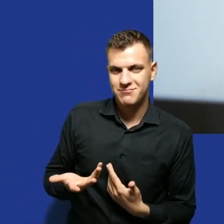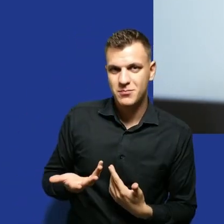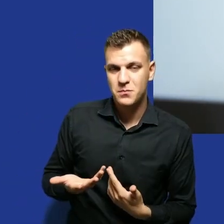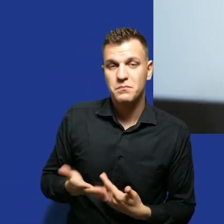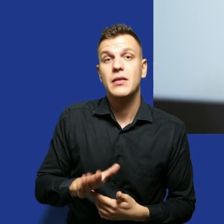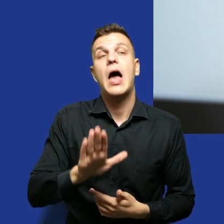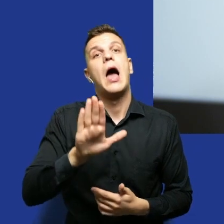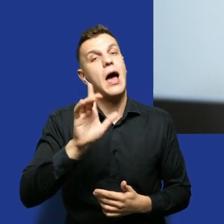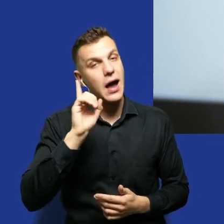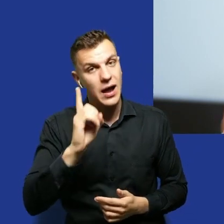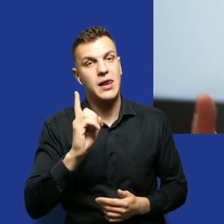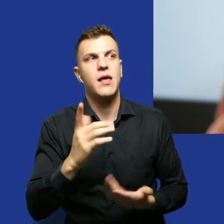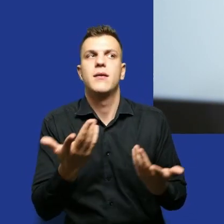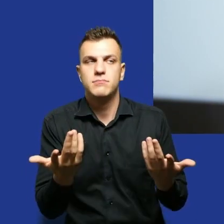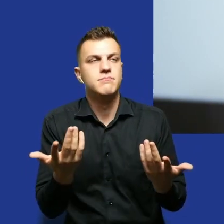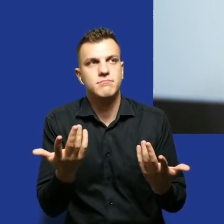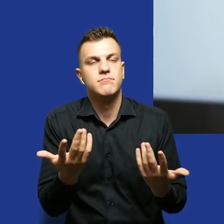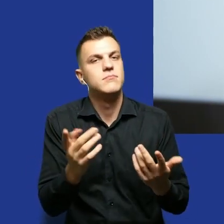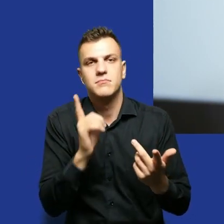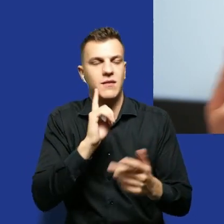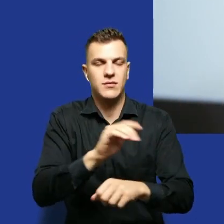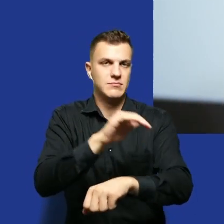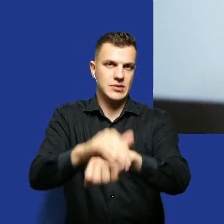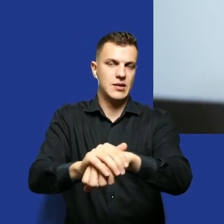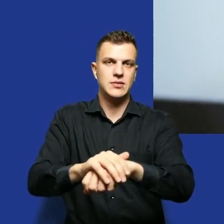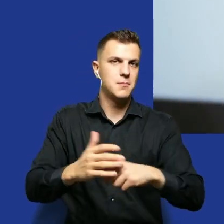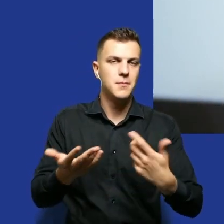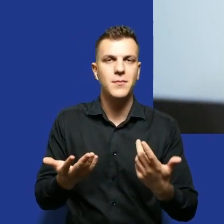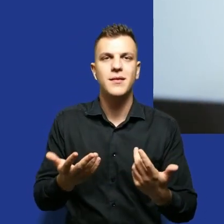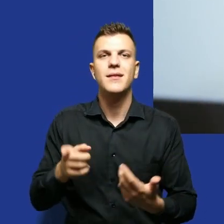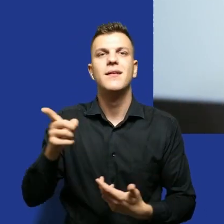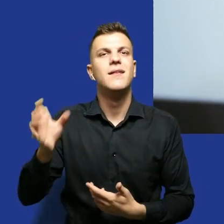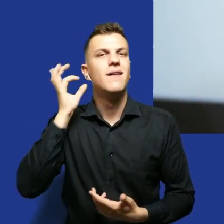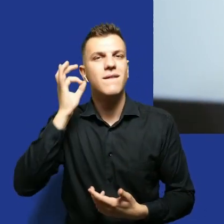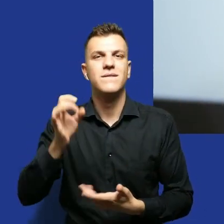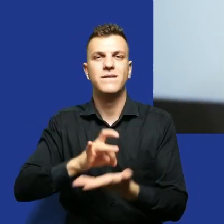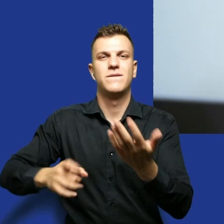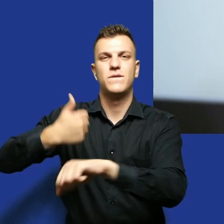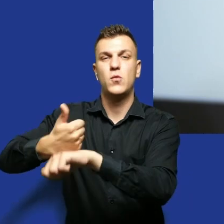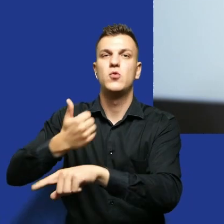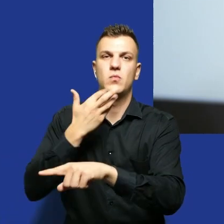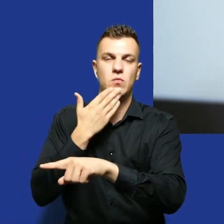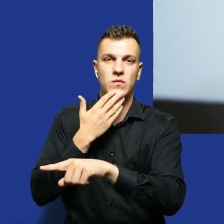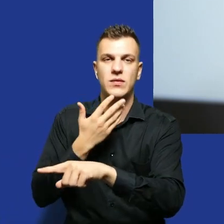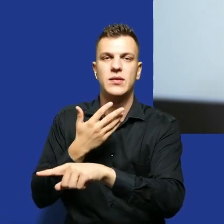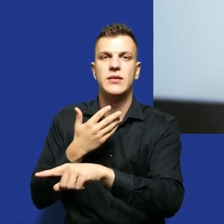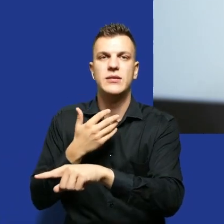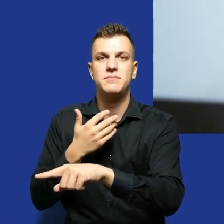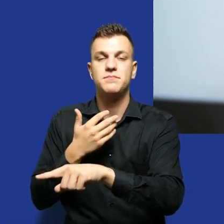jest tak i tutaj jakby starając się rozumieć to, o czym Pani Wójt mówiła, no to jakby zupełnie trzeba